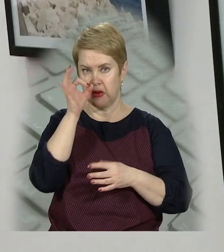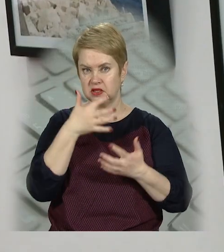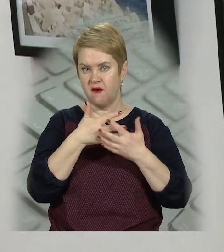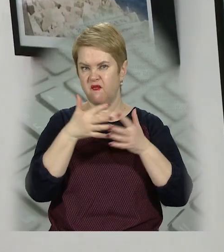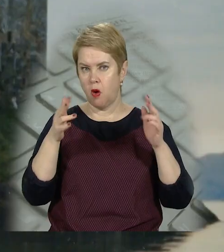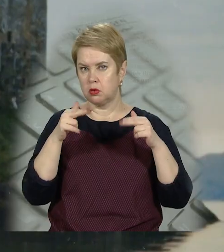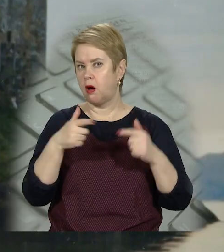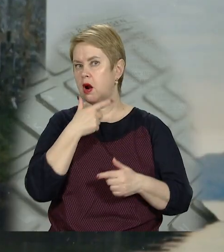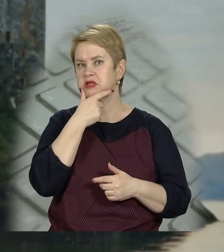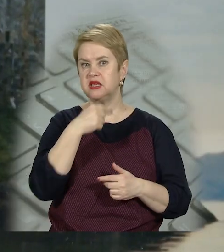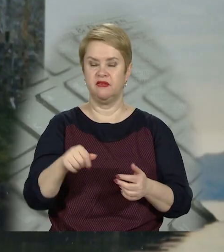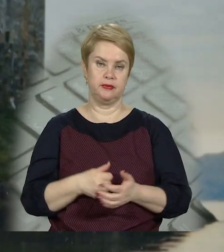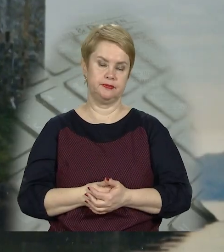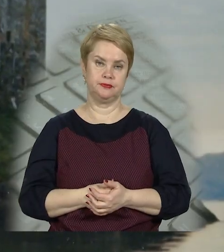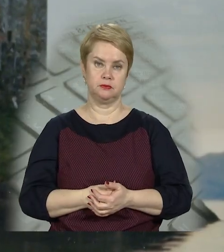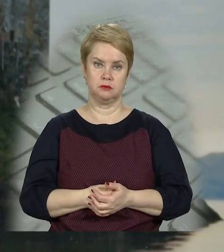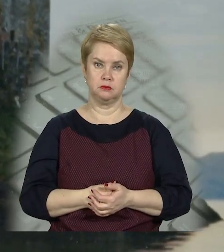фортеці дуже красиві.